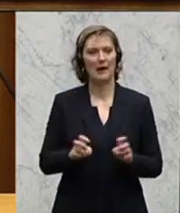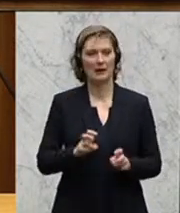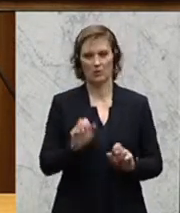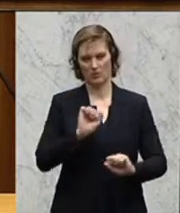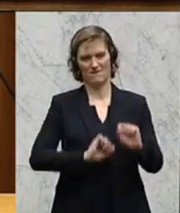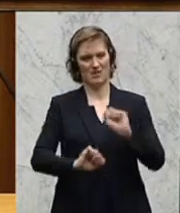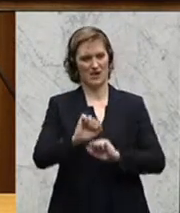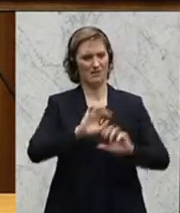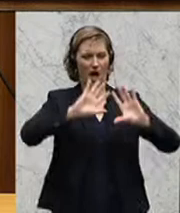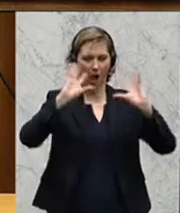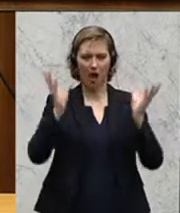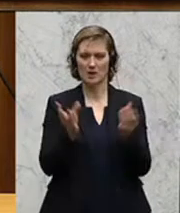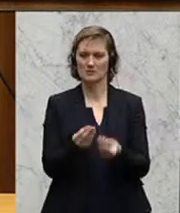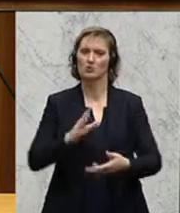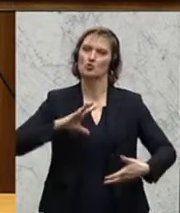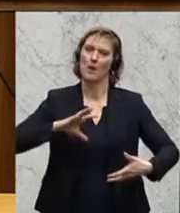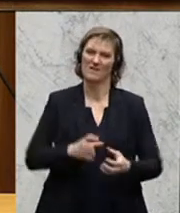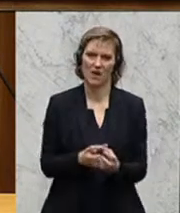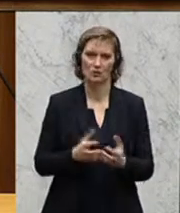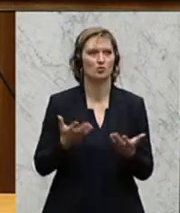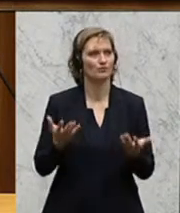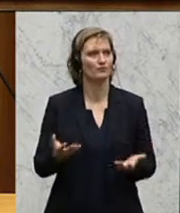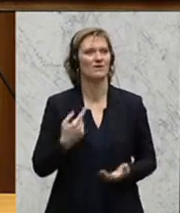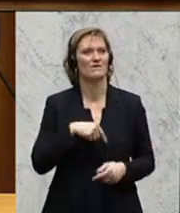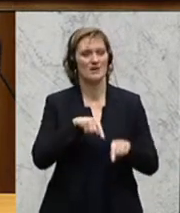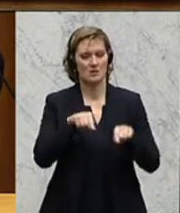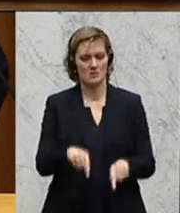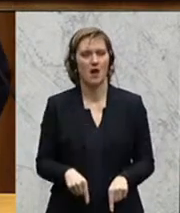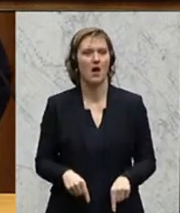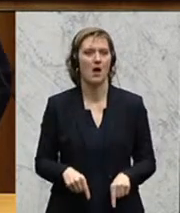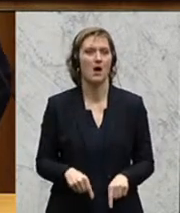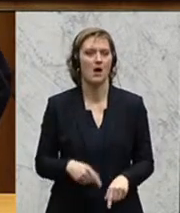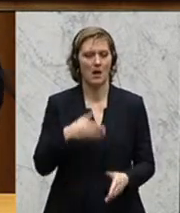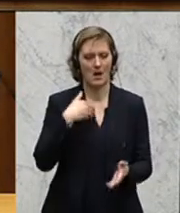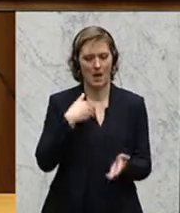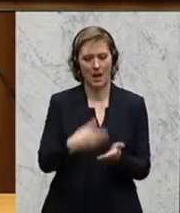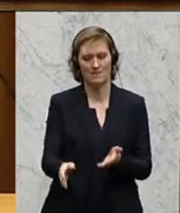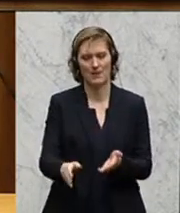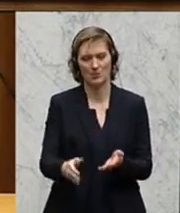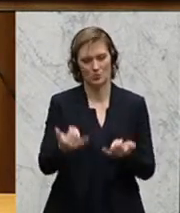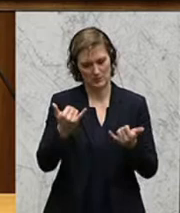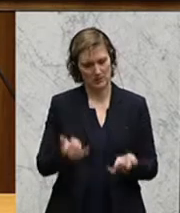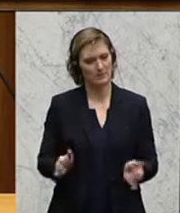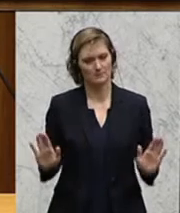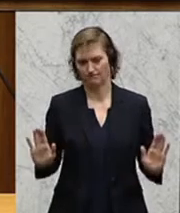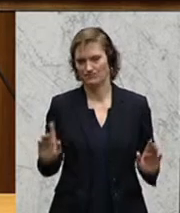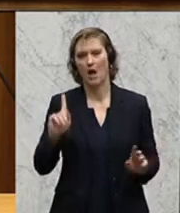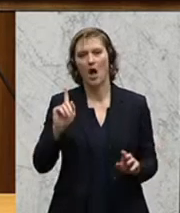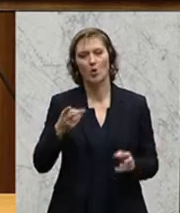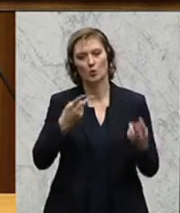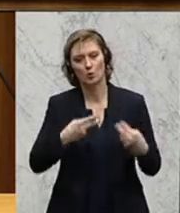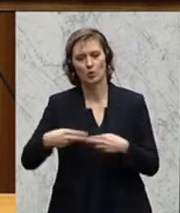verwehrt hat. Alles in allem zusammenfassend gibt es von uns somit eine Ablehnung zu diesem Zeitpunkt und natürlich auch einen